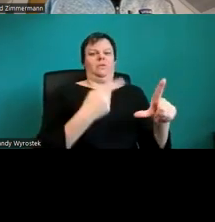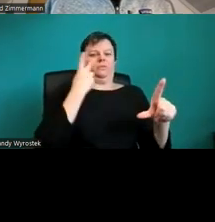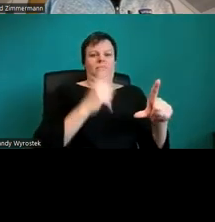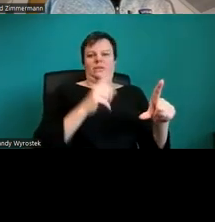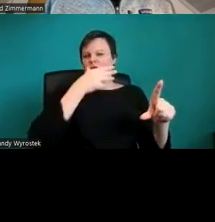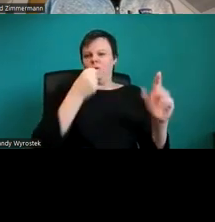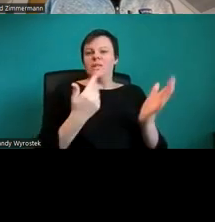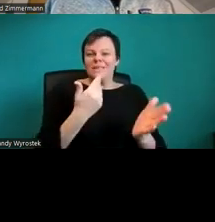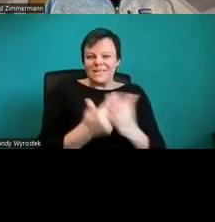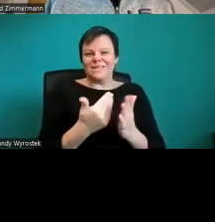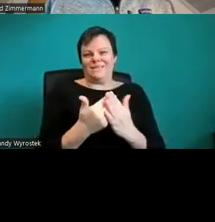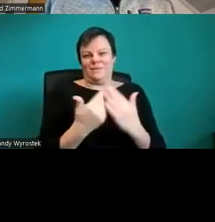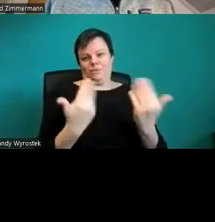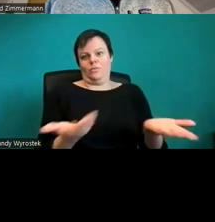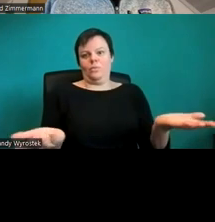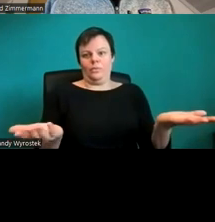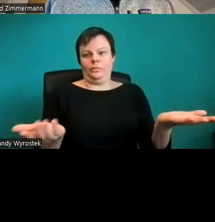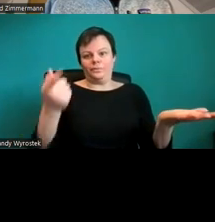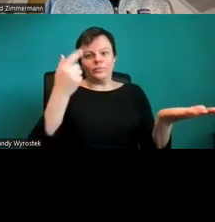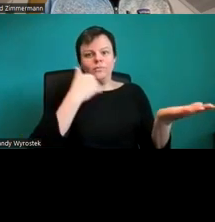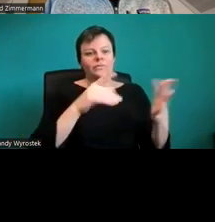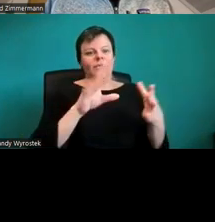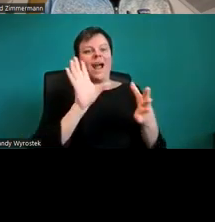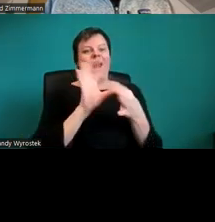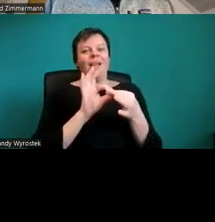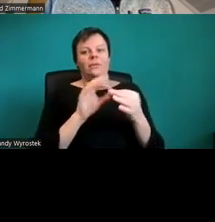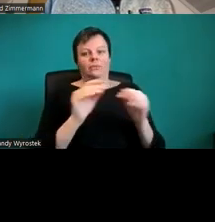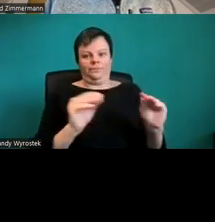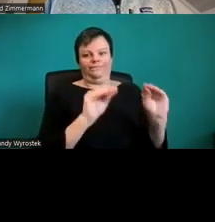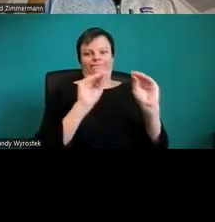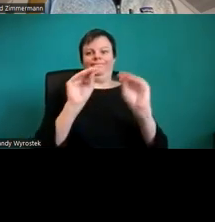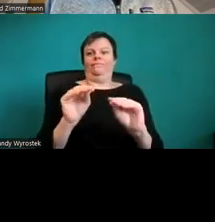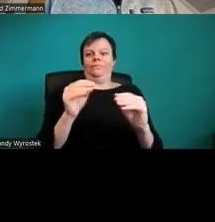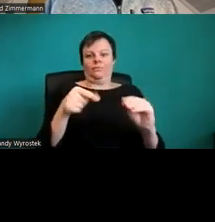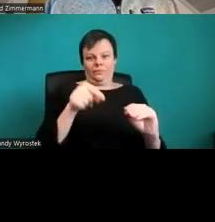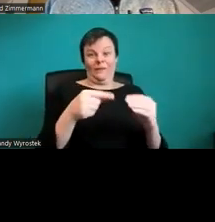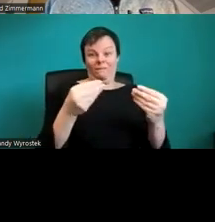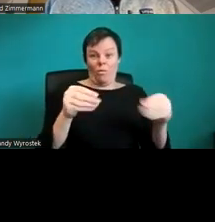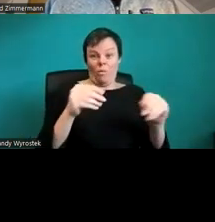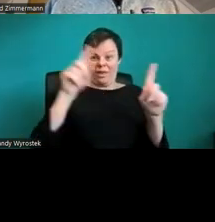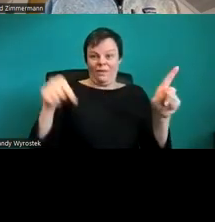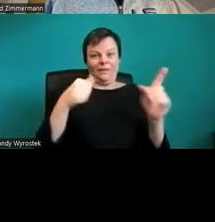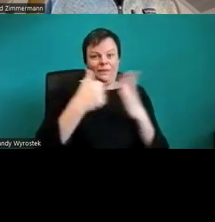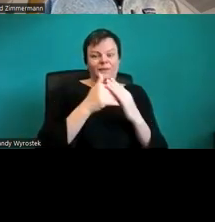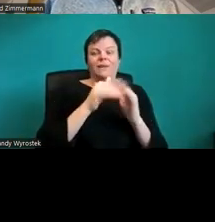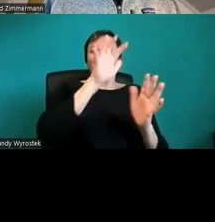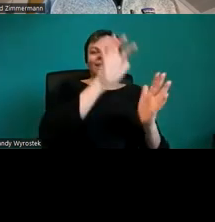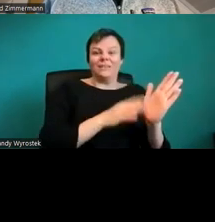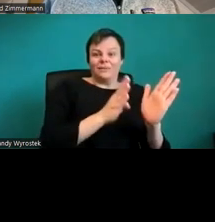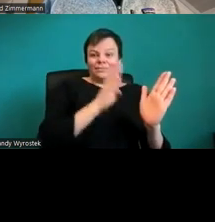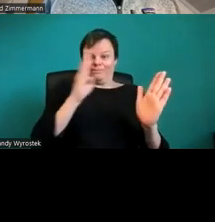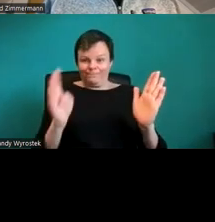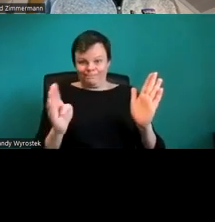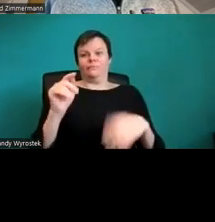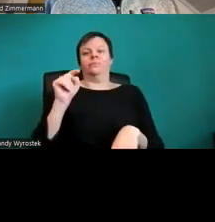Also hinter dem Text UN-CRPD markieren, dann Steuerung K, dann kann